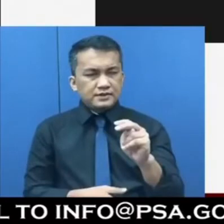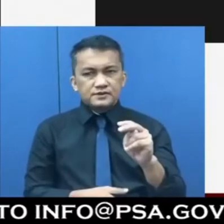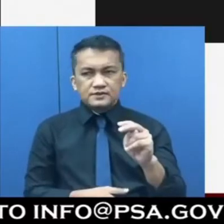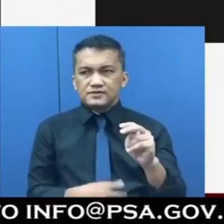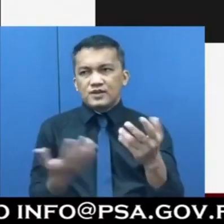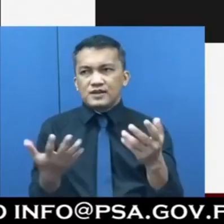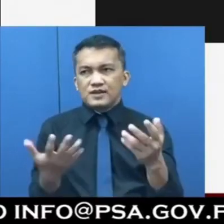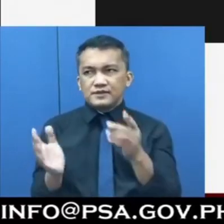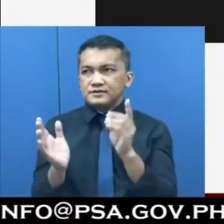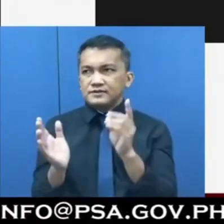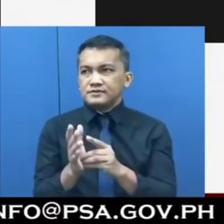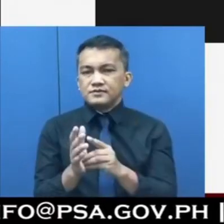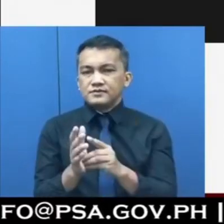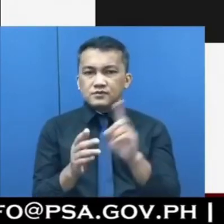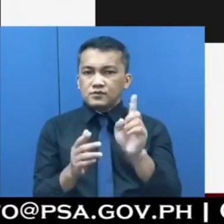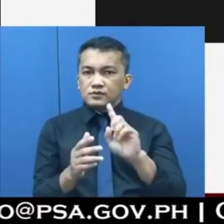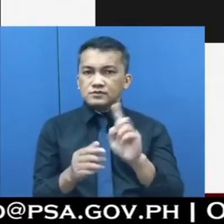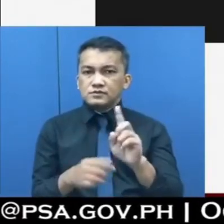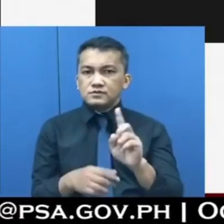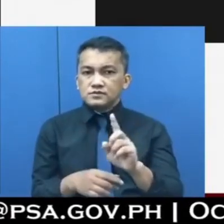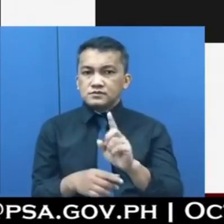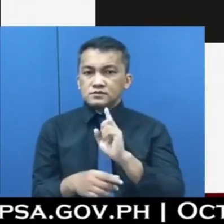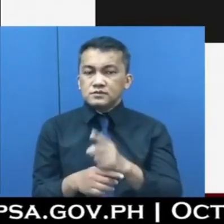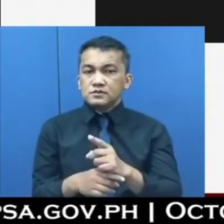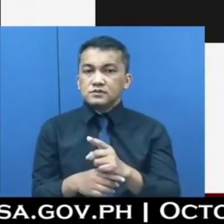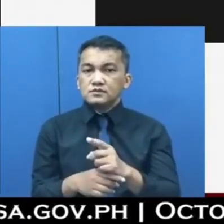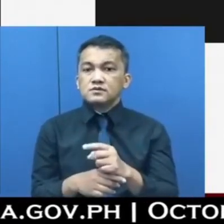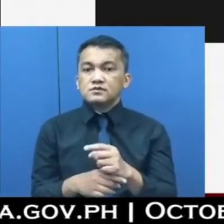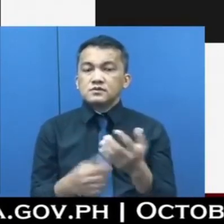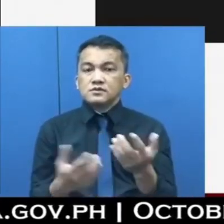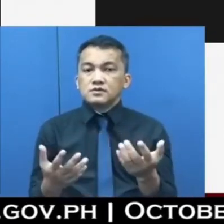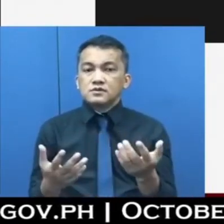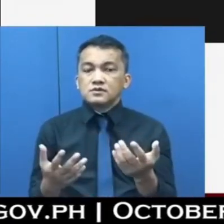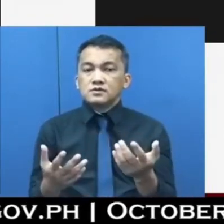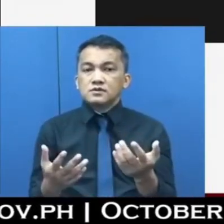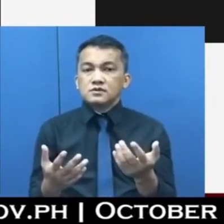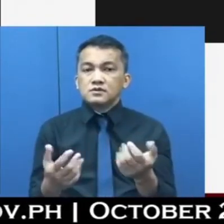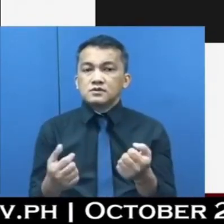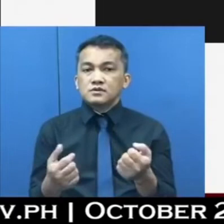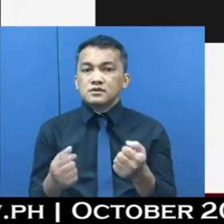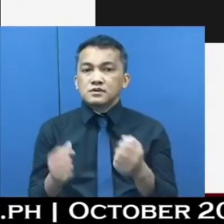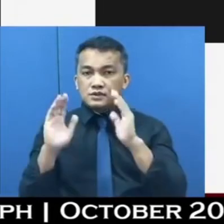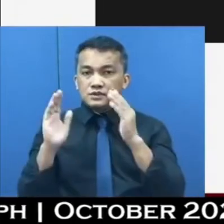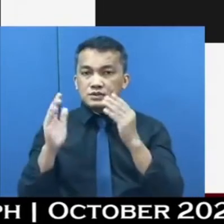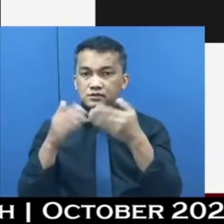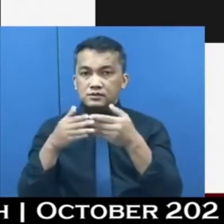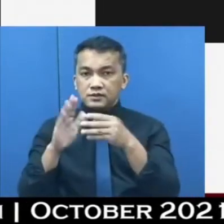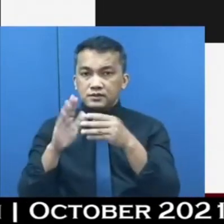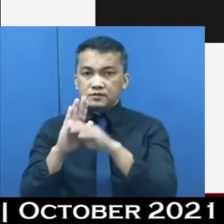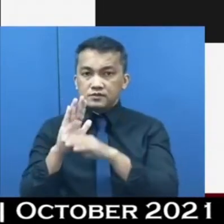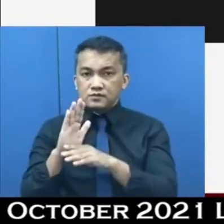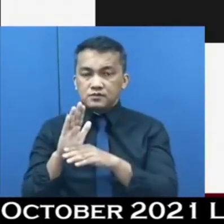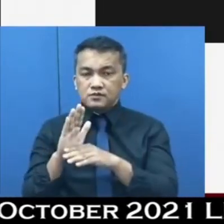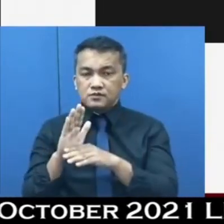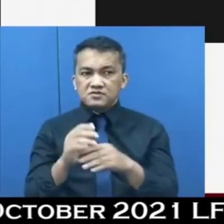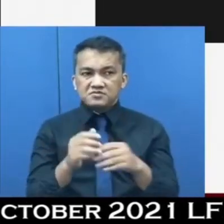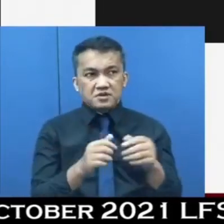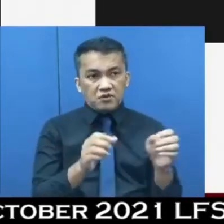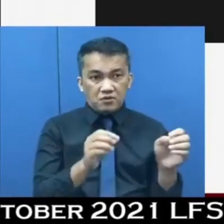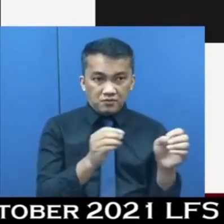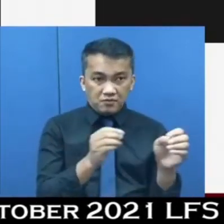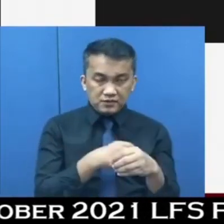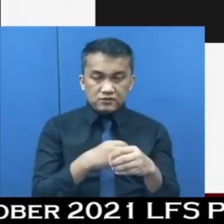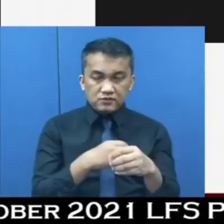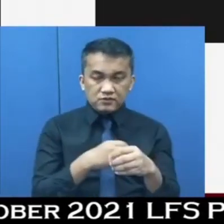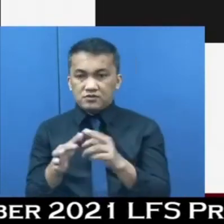kaming datos kung ano talaga itong mga specific workers sa admin sila or sa teaching